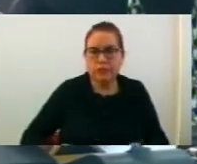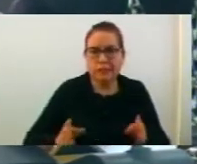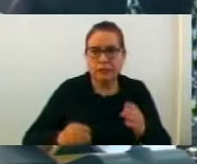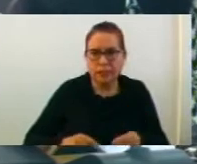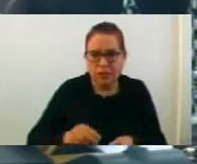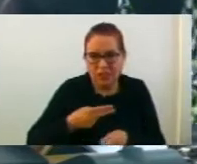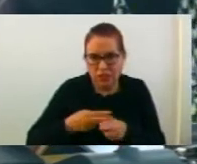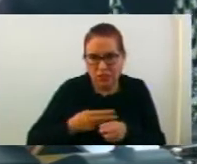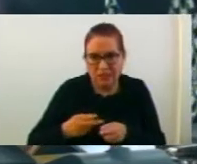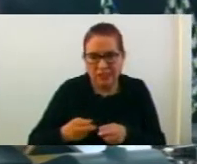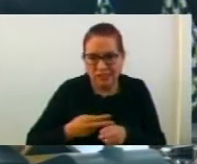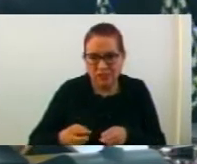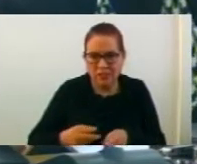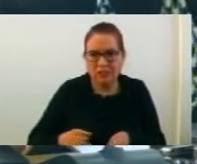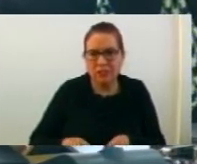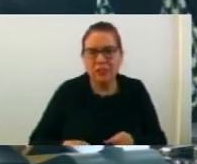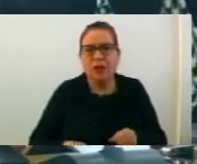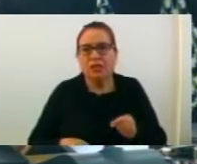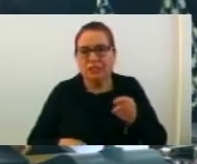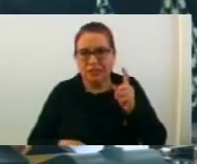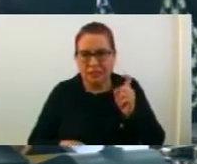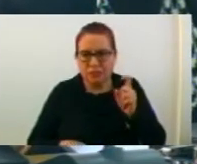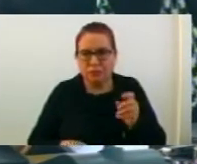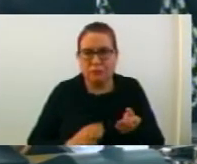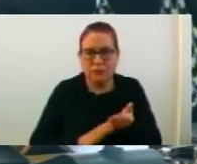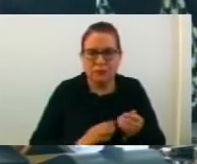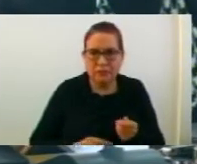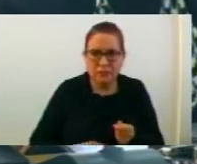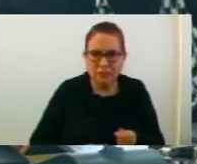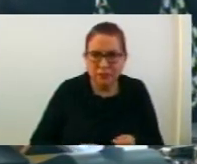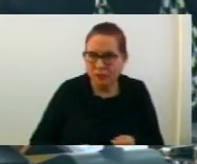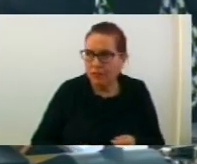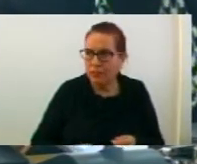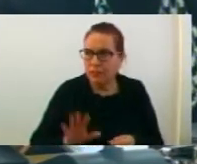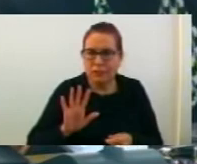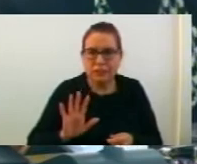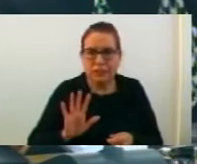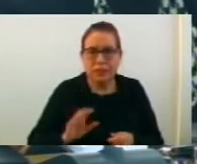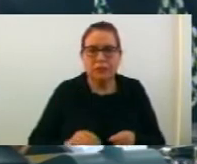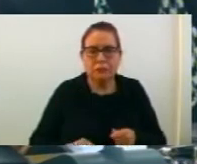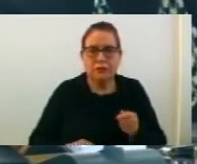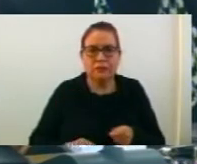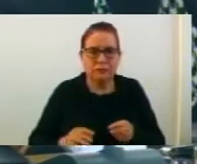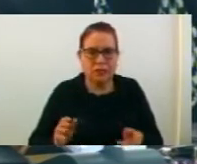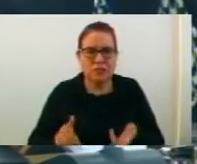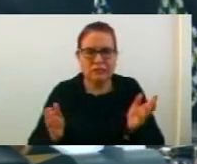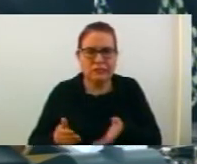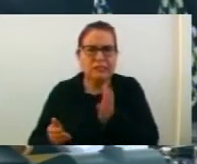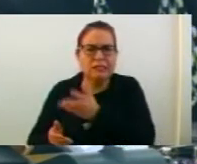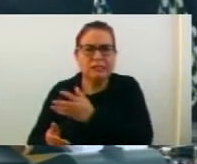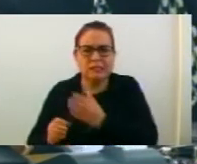КО Дабиля и КО Градско-Балдовци, за урбаните блокови број 3, 5, 19, 25, 26, 36,